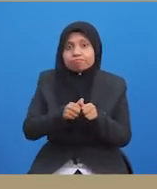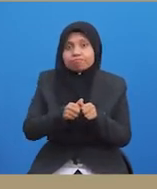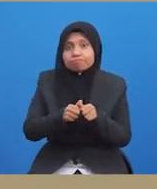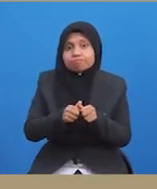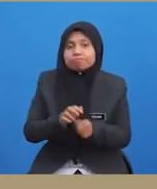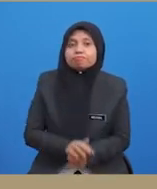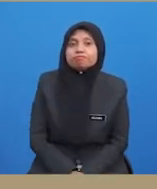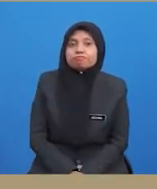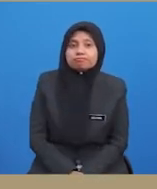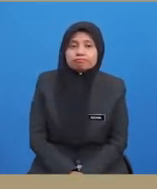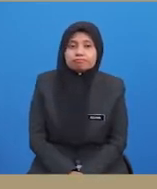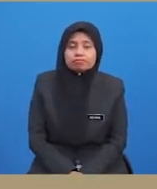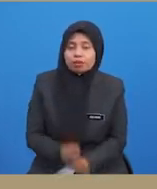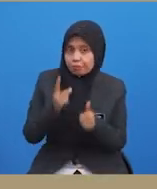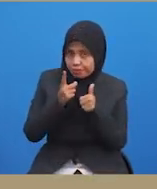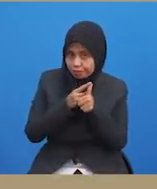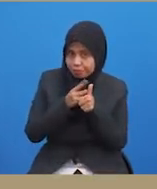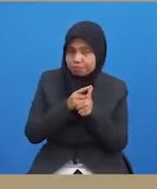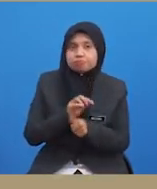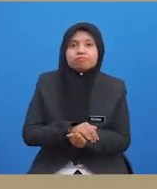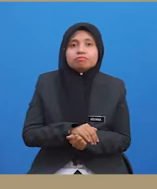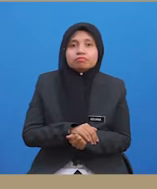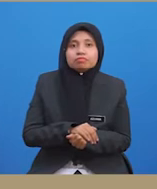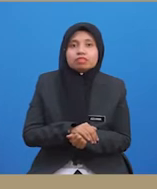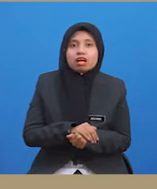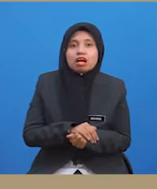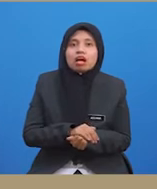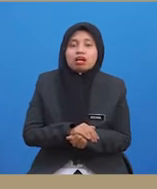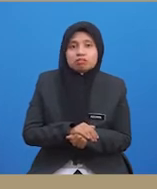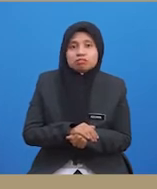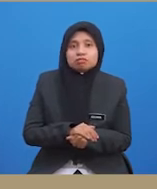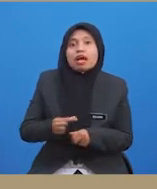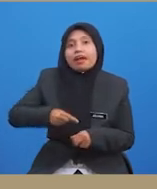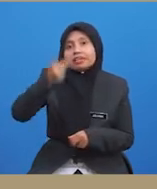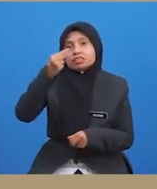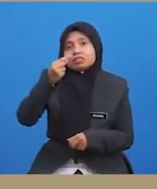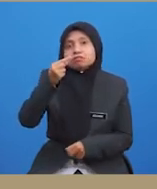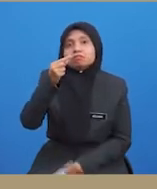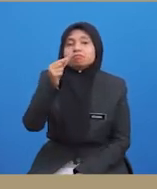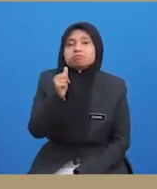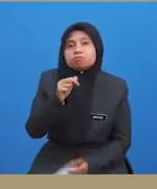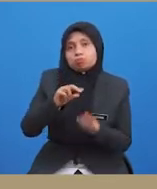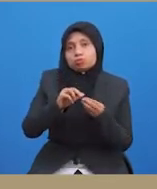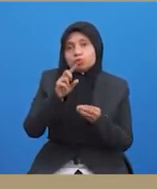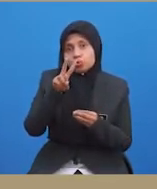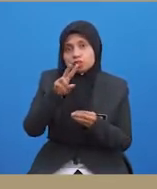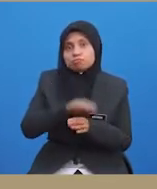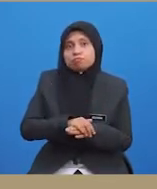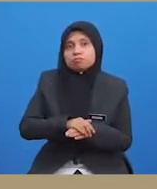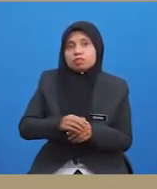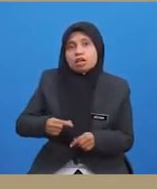Yang pertama, keagresifan arsitif. Yang kedua,